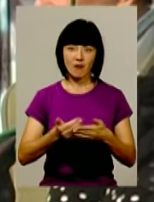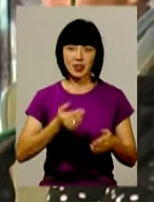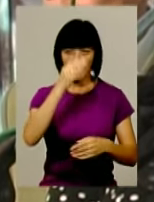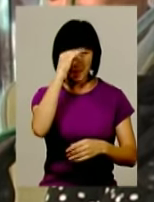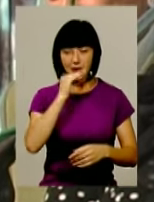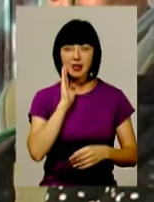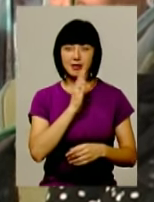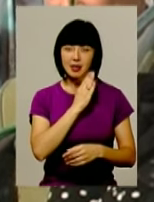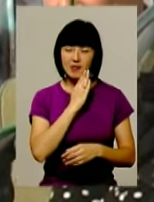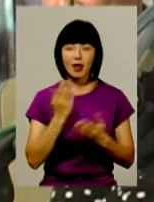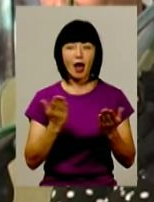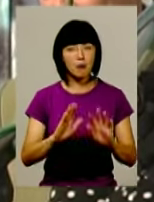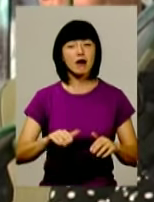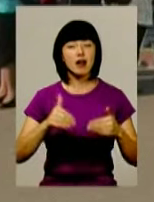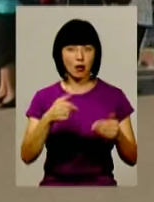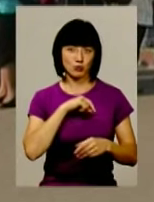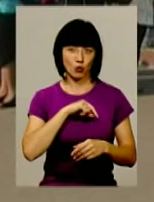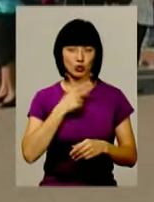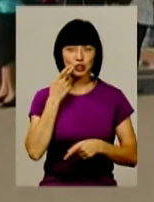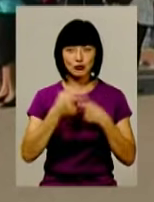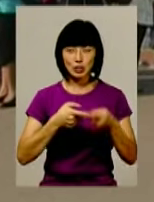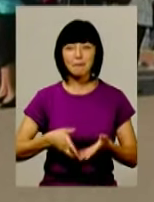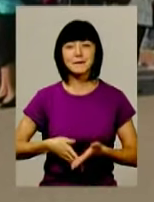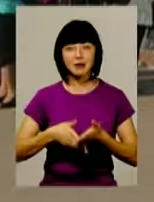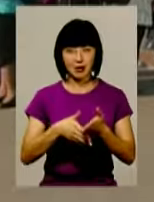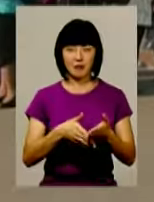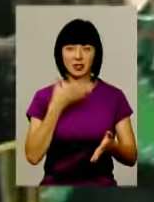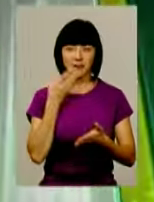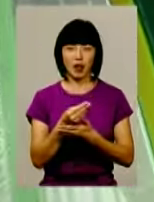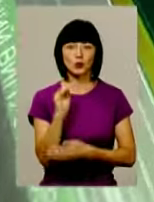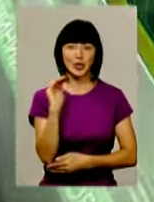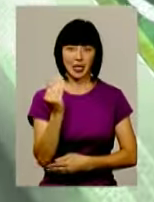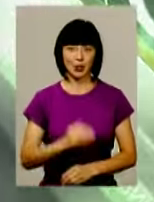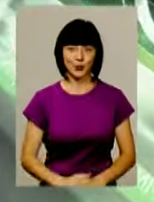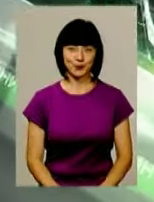батьків, яким психологи радять завжди підтримувати власну дитину.